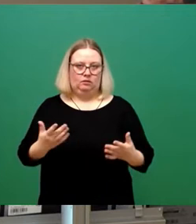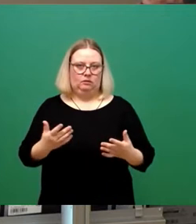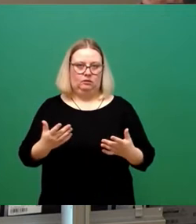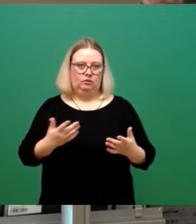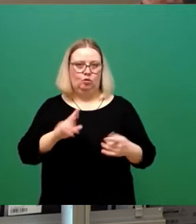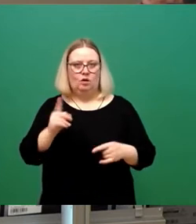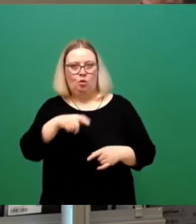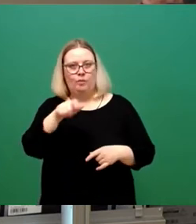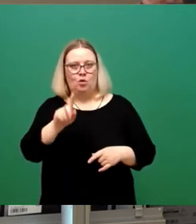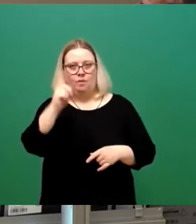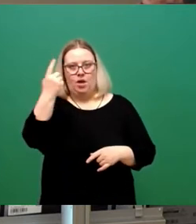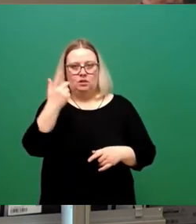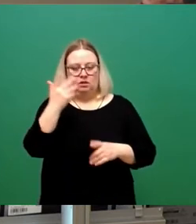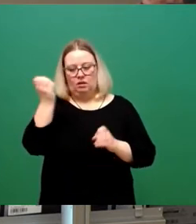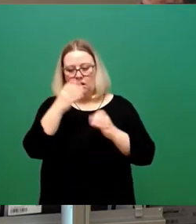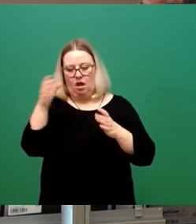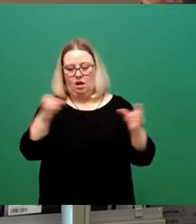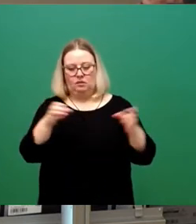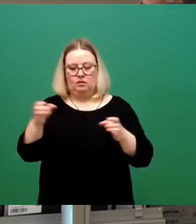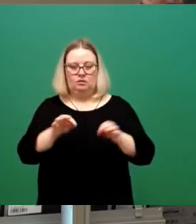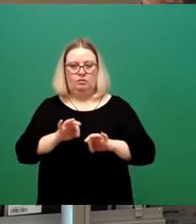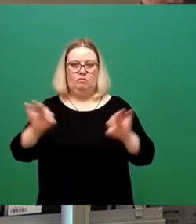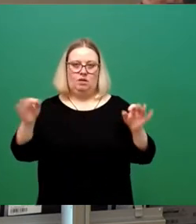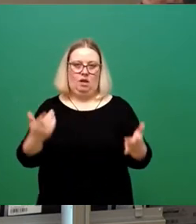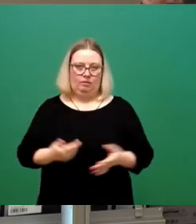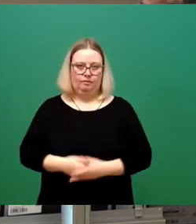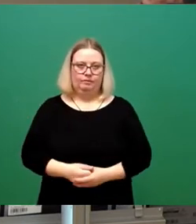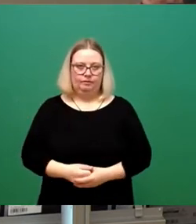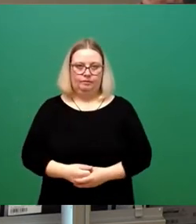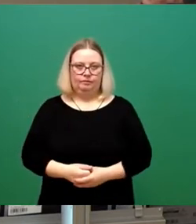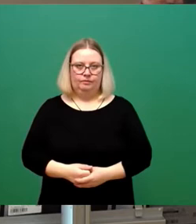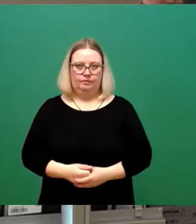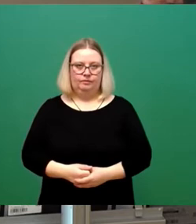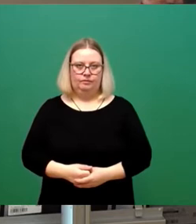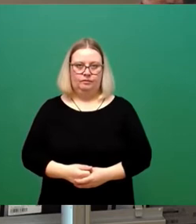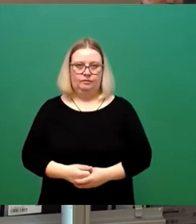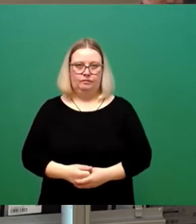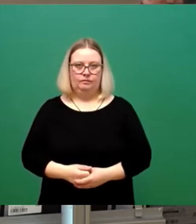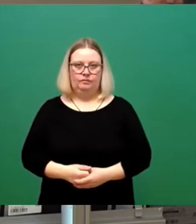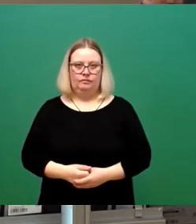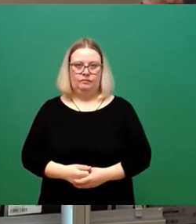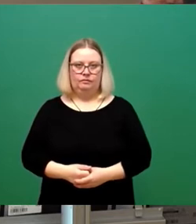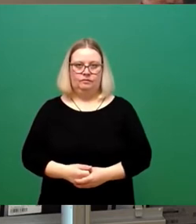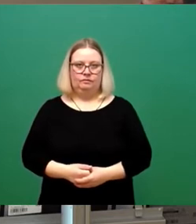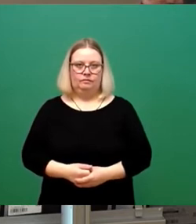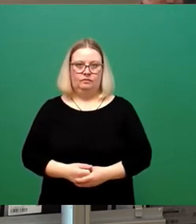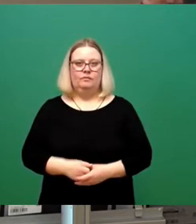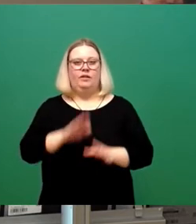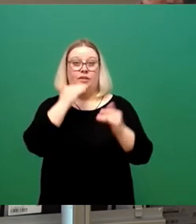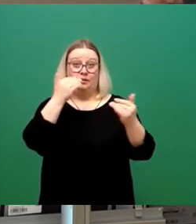Bürgermeisterpostenbesetzung auch gut über die Bühne bekommen zu können. Vielen Dank.